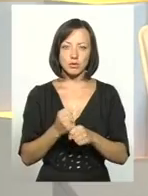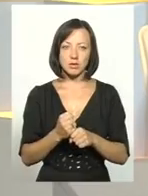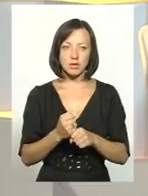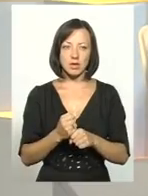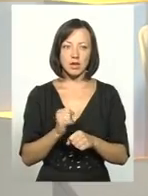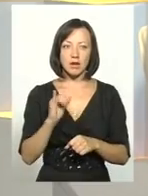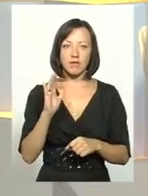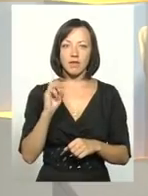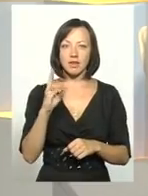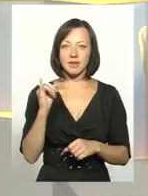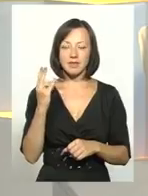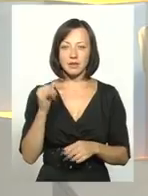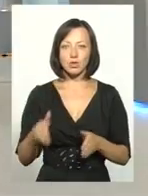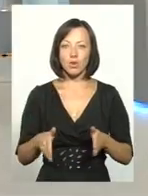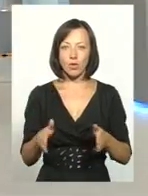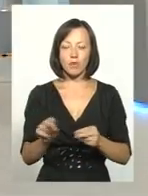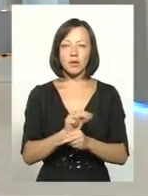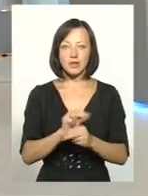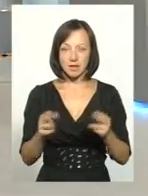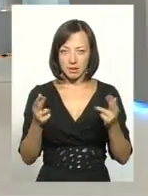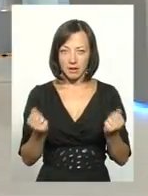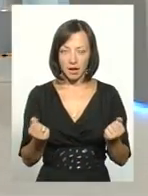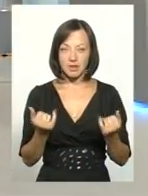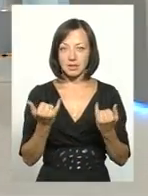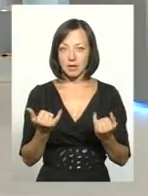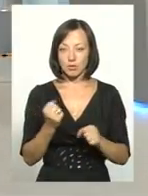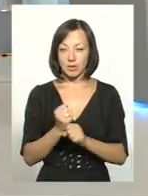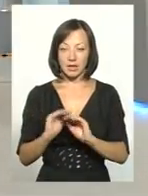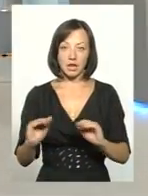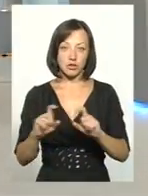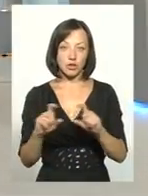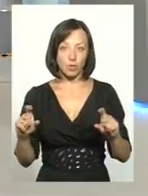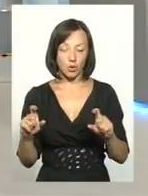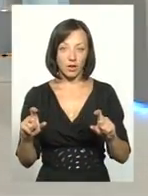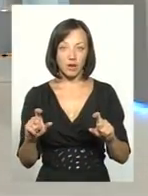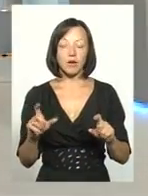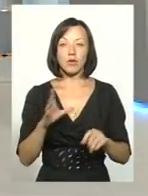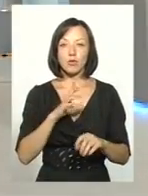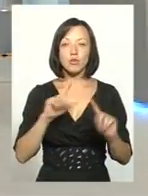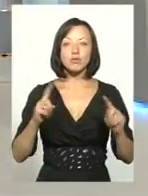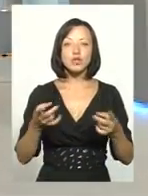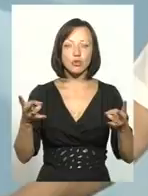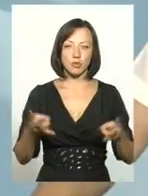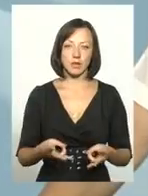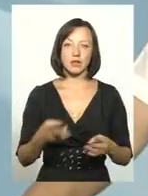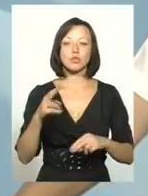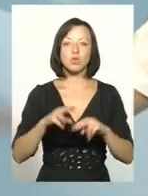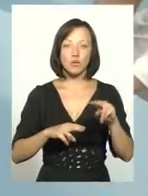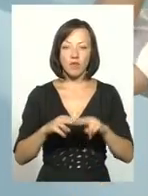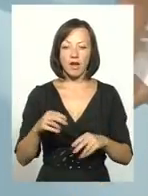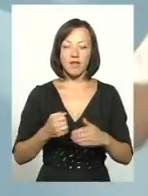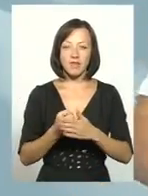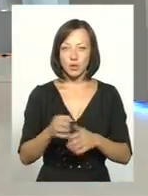Іванківцях раніше дорога ремонтувалась. У Іванківцях ремонтувалась дорога, зараз зробився дитячий садок. І він був край необхідний. І його збудували від